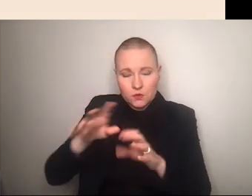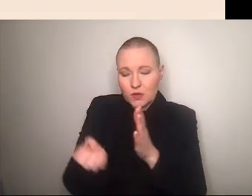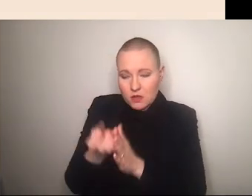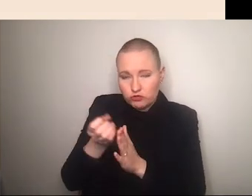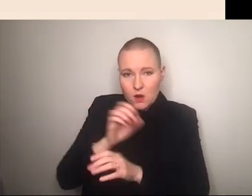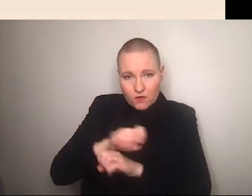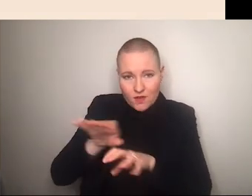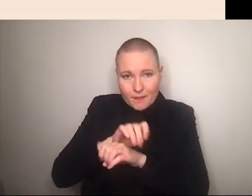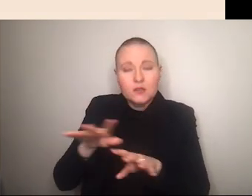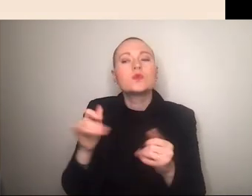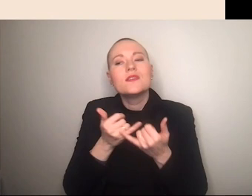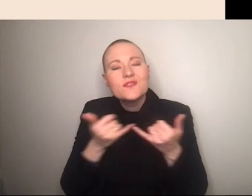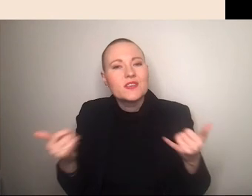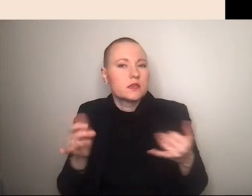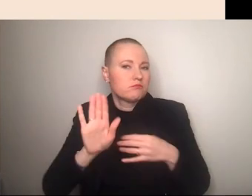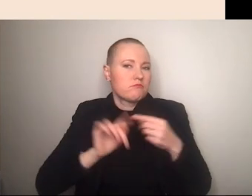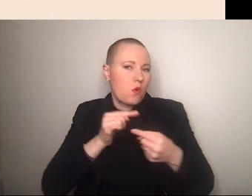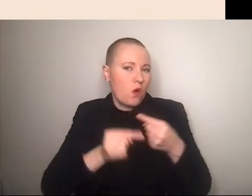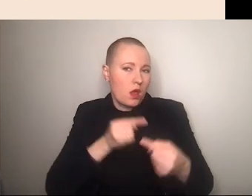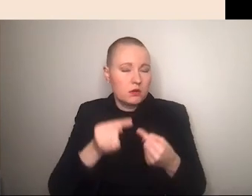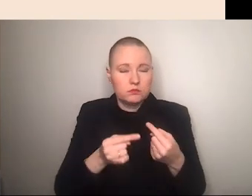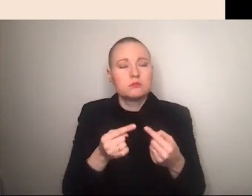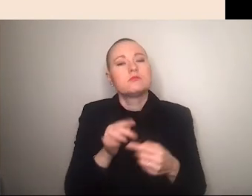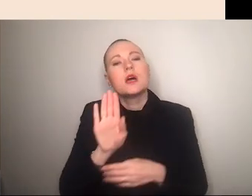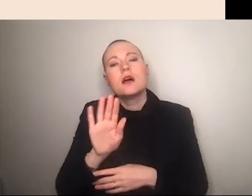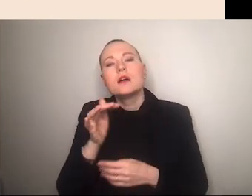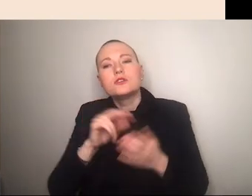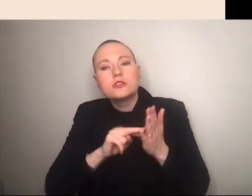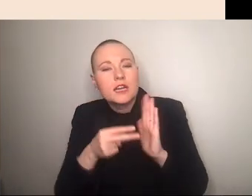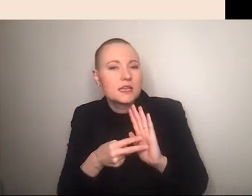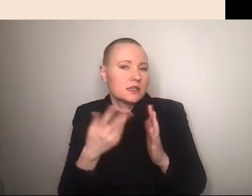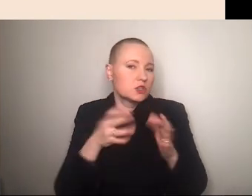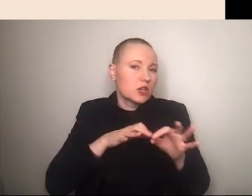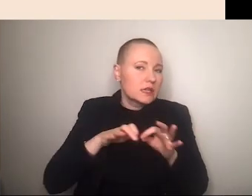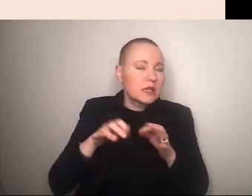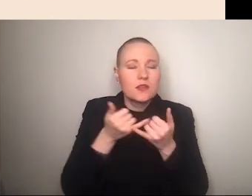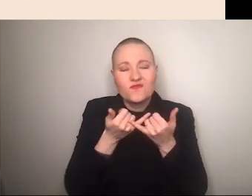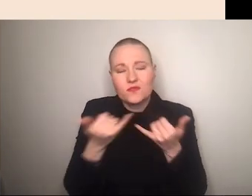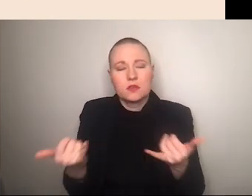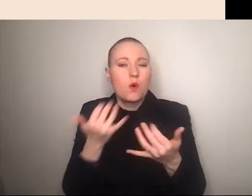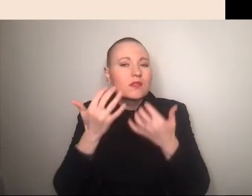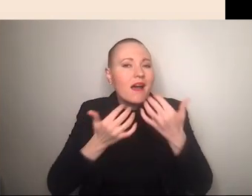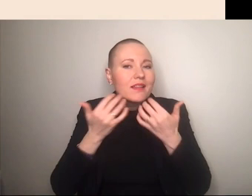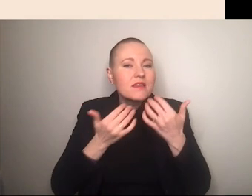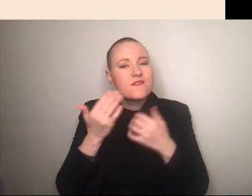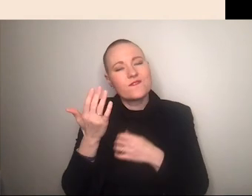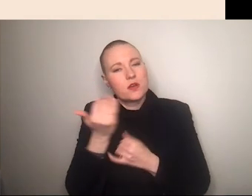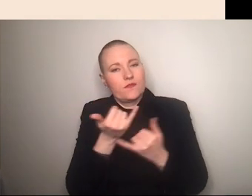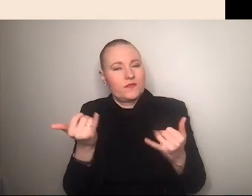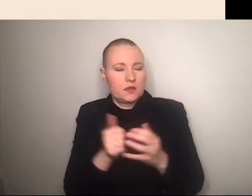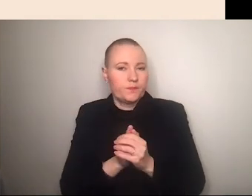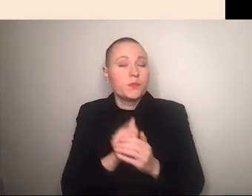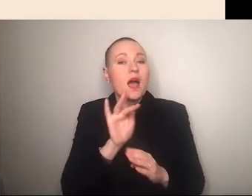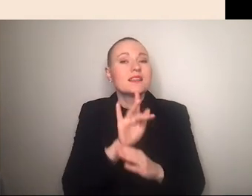plattformen beitragen ich interessiere mich also für die narrative und praktiken antifeministische influencerin antifeminismus